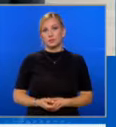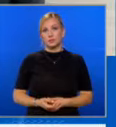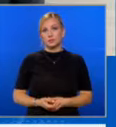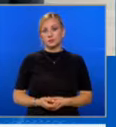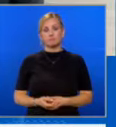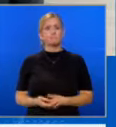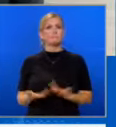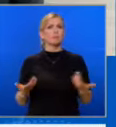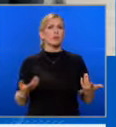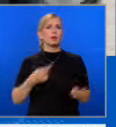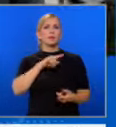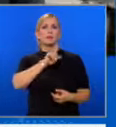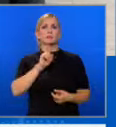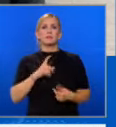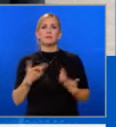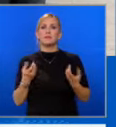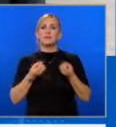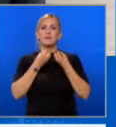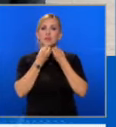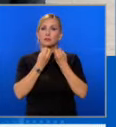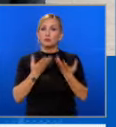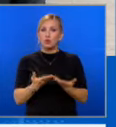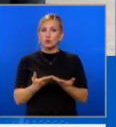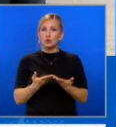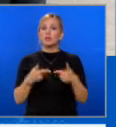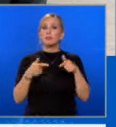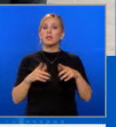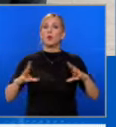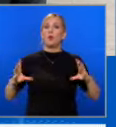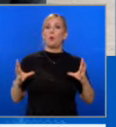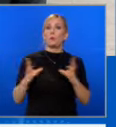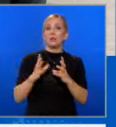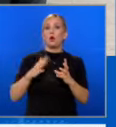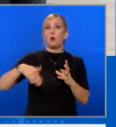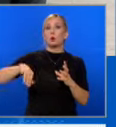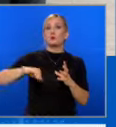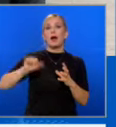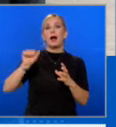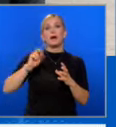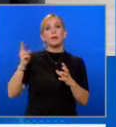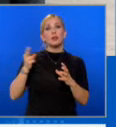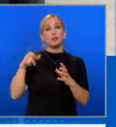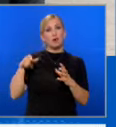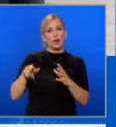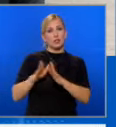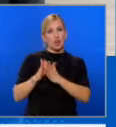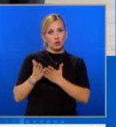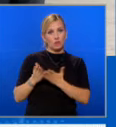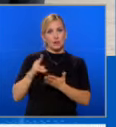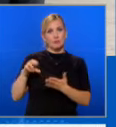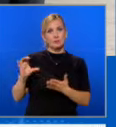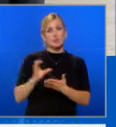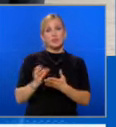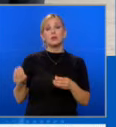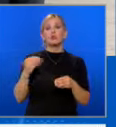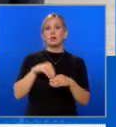Иво, а какви са юридическите възможности пред обединените около Ахмет Доган, членове на ДПС, да участват в